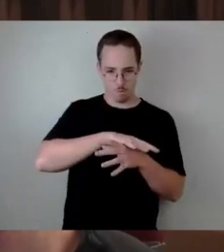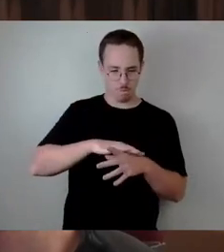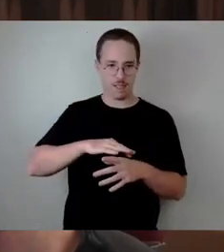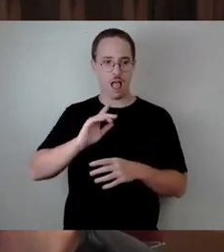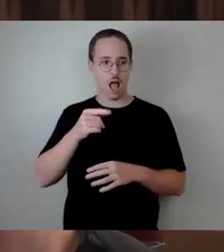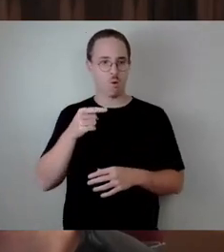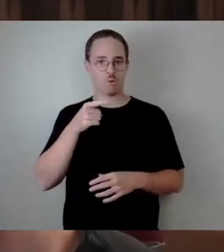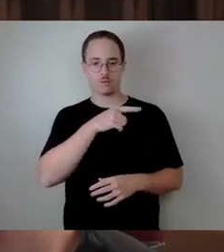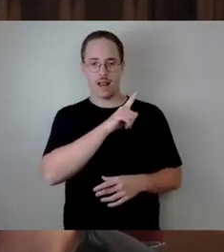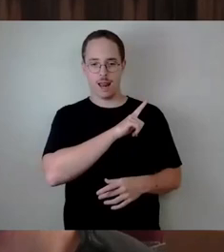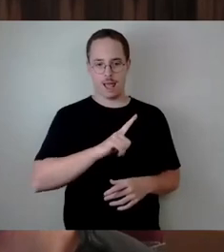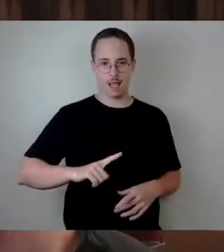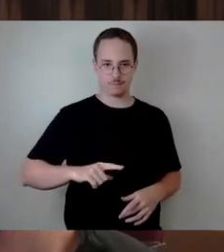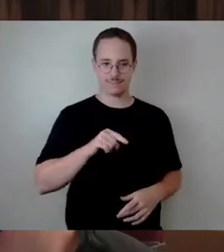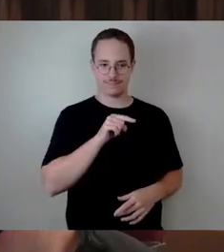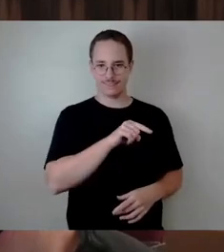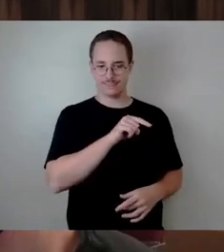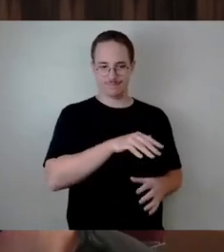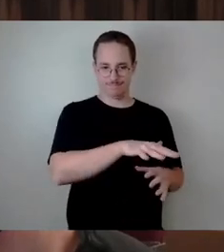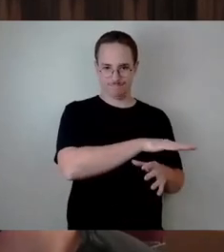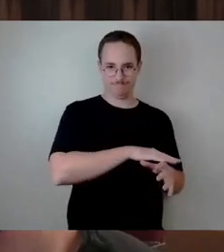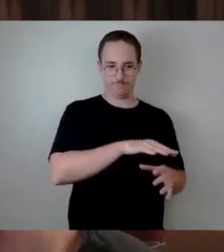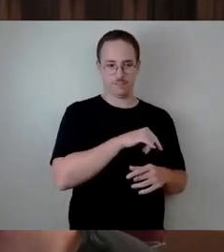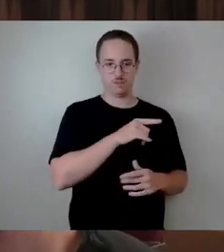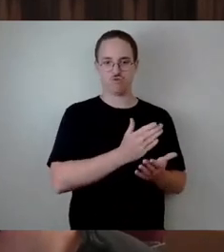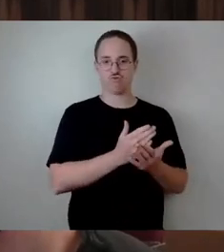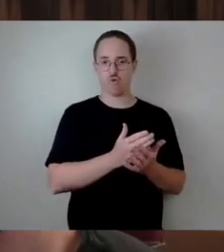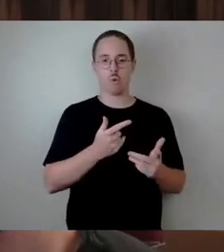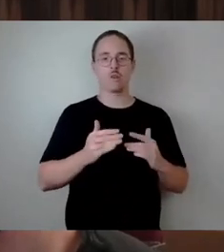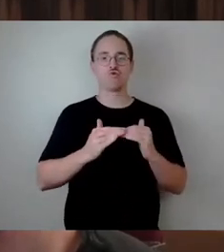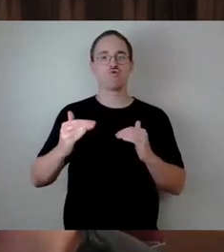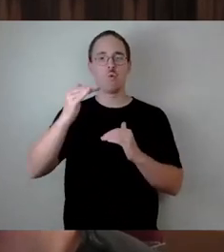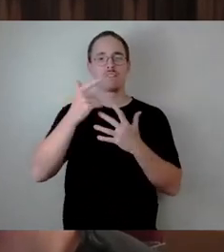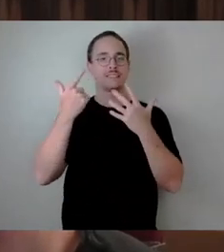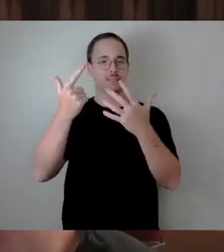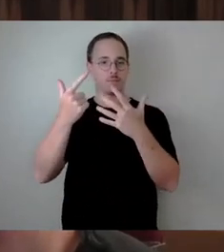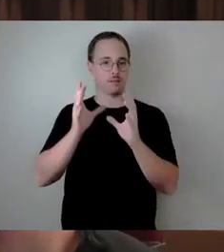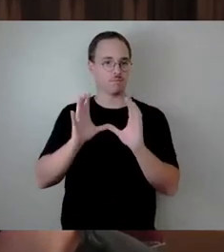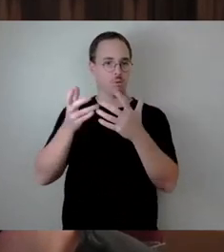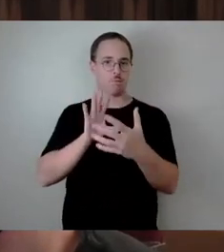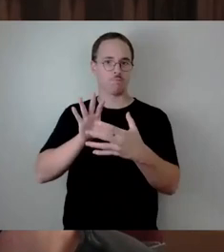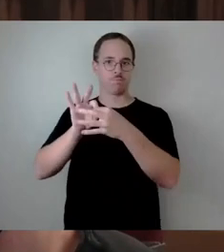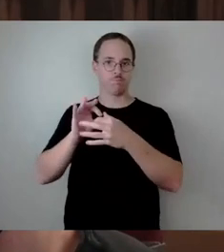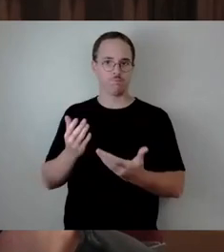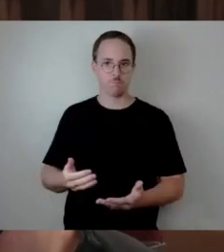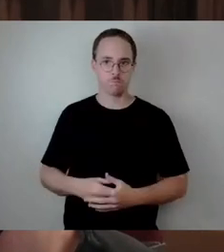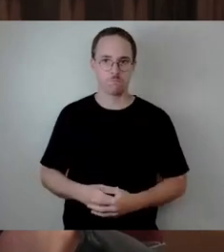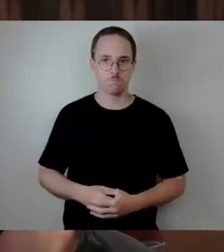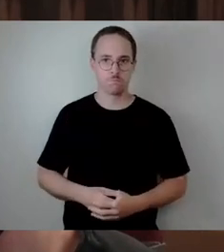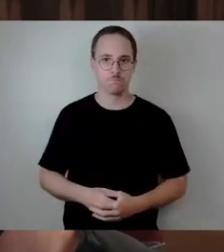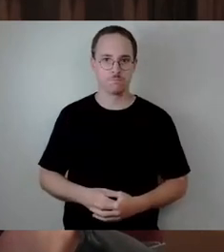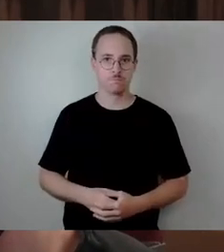in der Entgeltstufe 7 eingruppiert. Ich glaube, die haben auch in unserer Umgebung und in Leipzig die gleichen